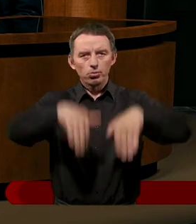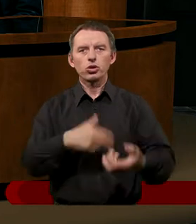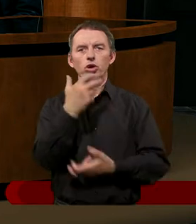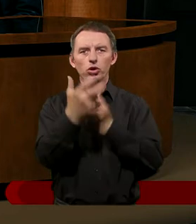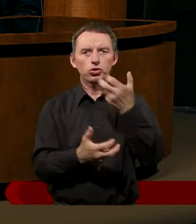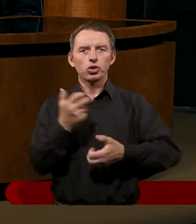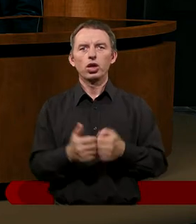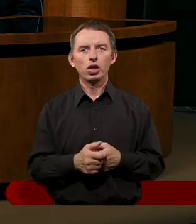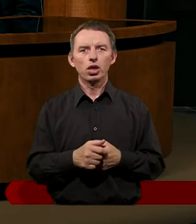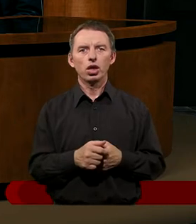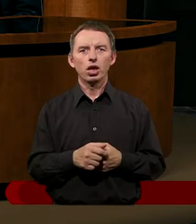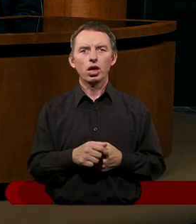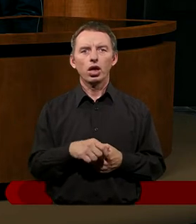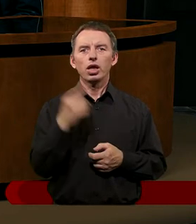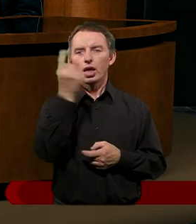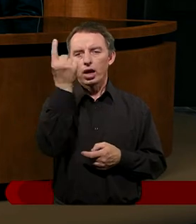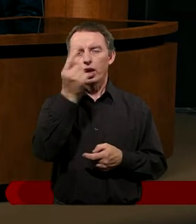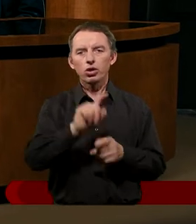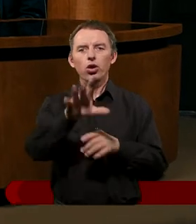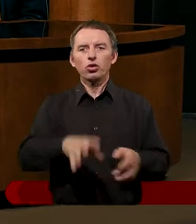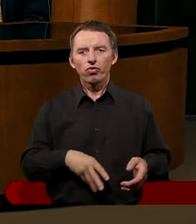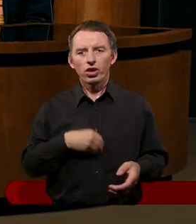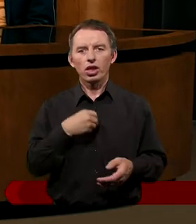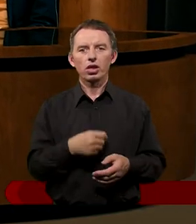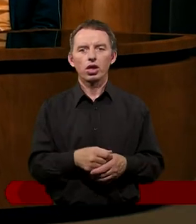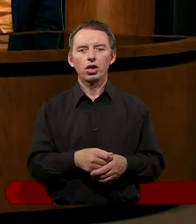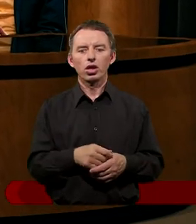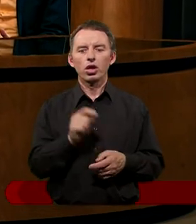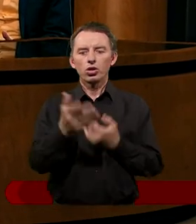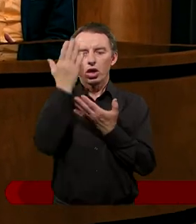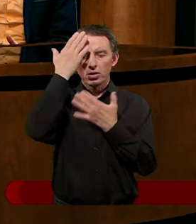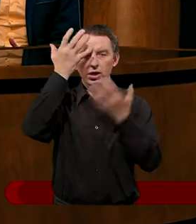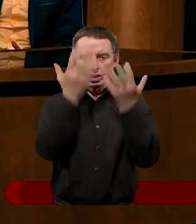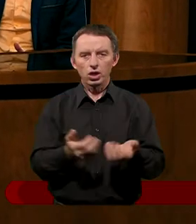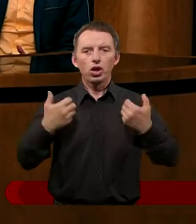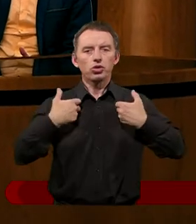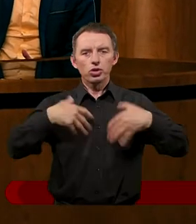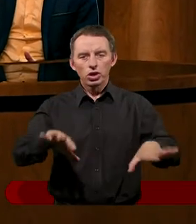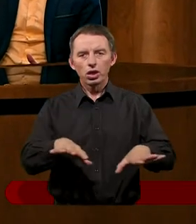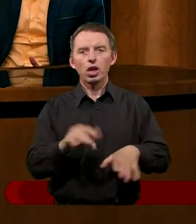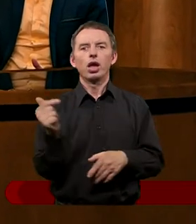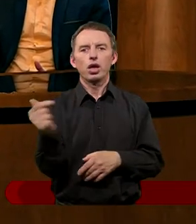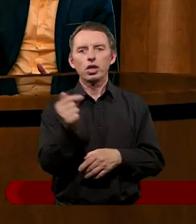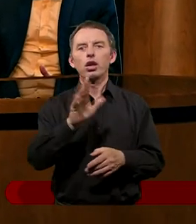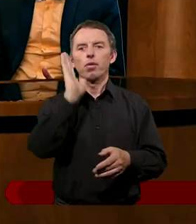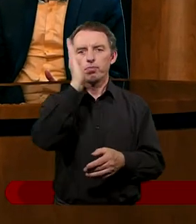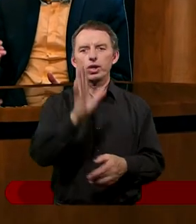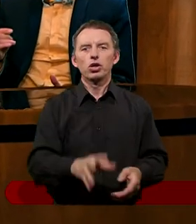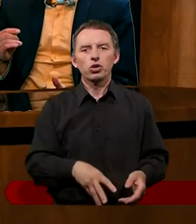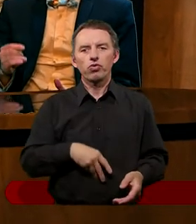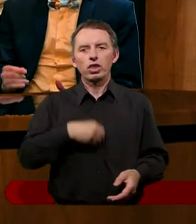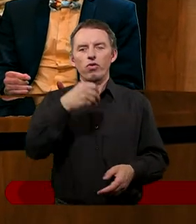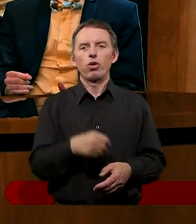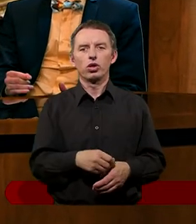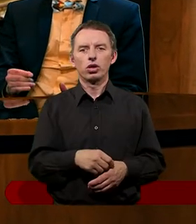zakazać Go świętować, bo tylko to, czy Ty chcesz, czy nie, od Twojej decyzji zależy, czy Go będziesz świętować. Nawet